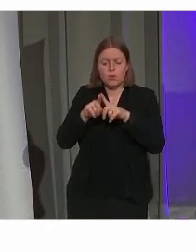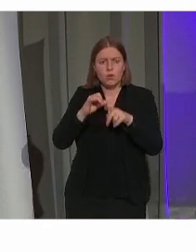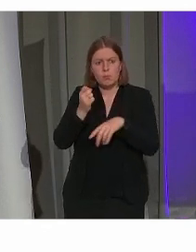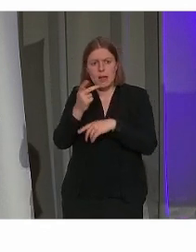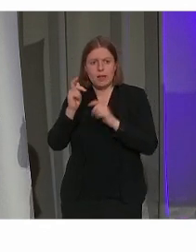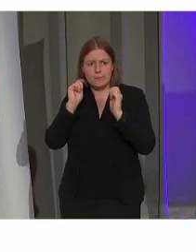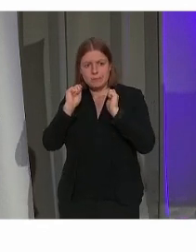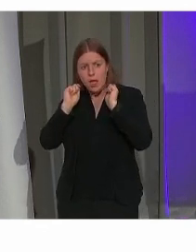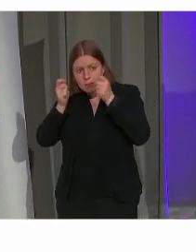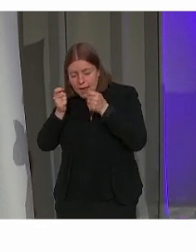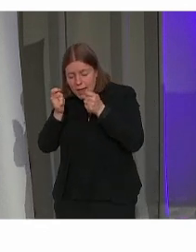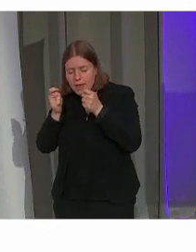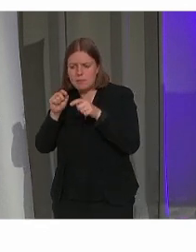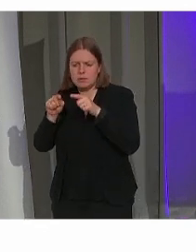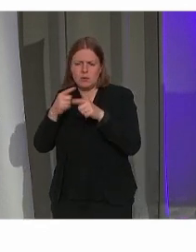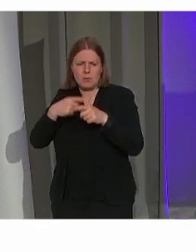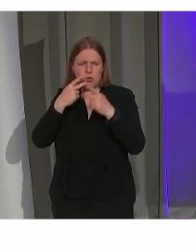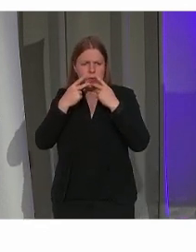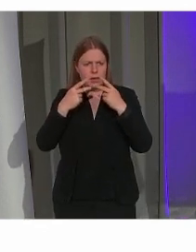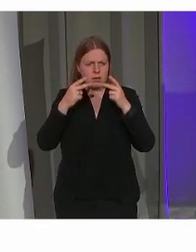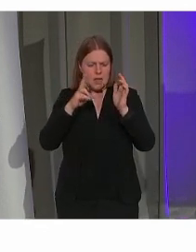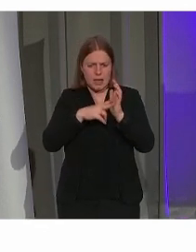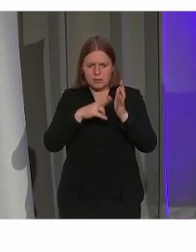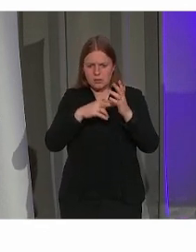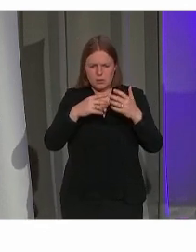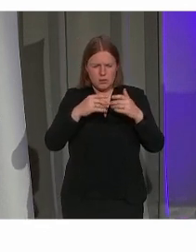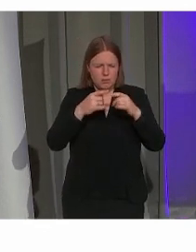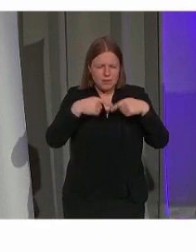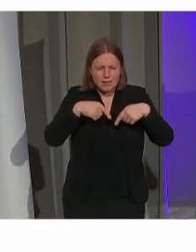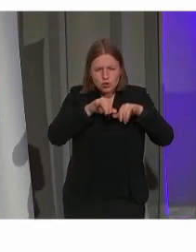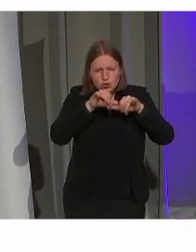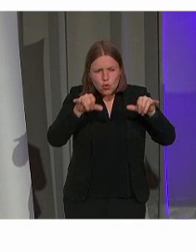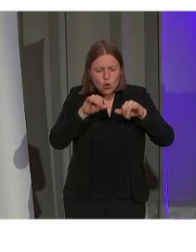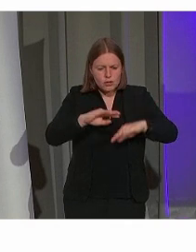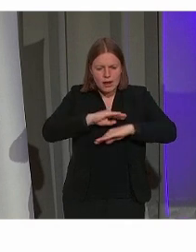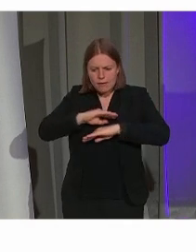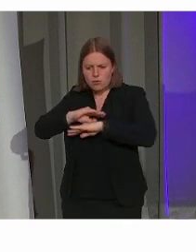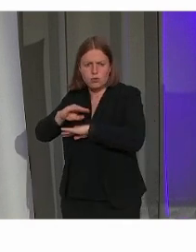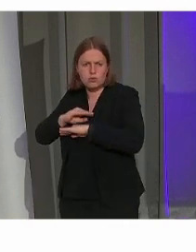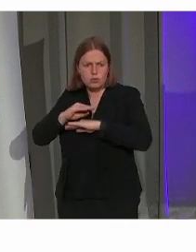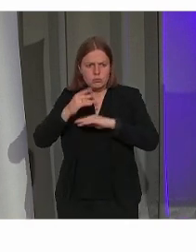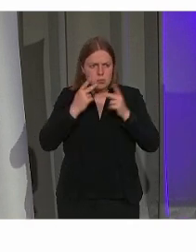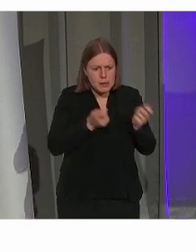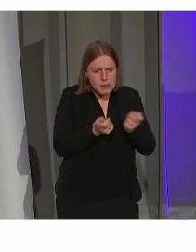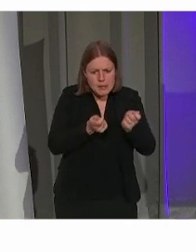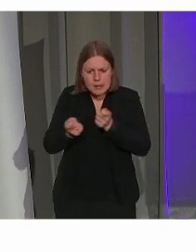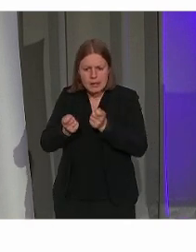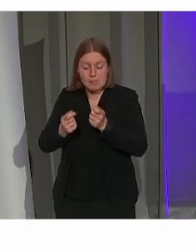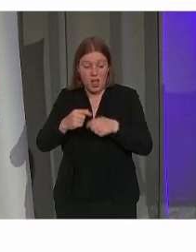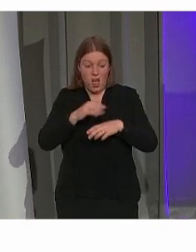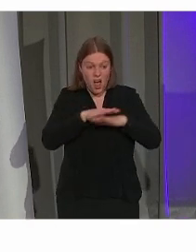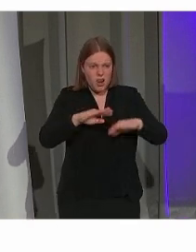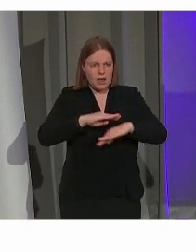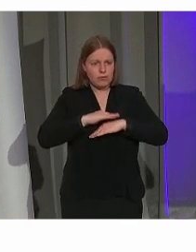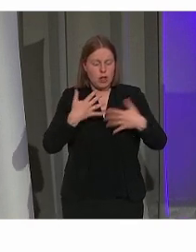abdijen. Dus we proberen eigenlijk een heel diverse typologie van erfgoed te beheren. Elke keer vanuit, ja, iconische